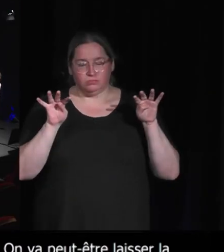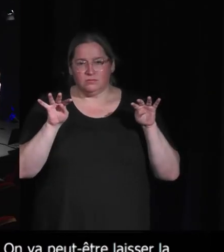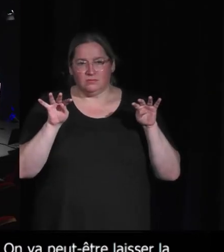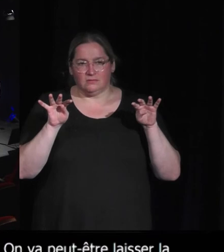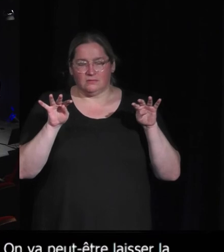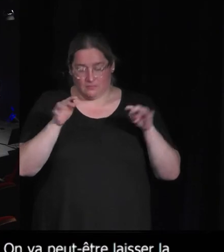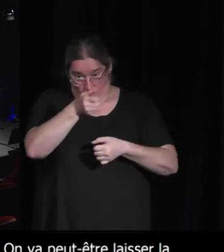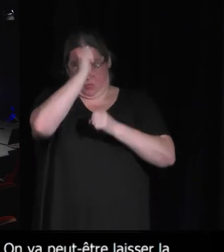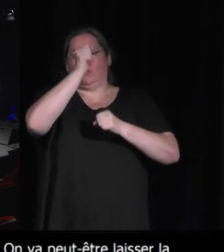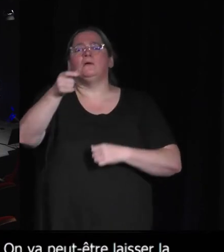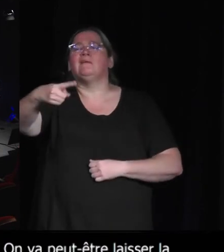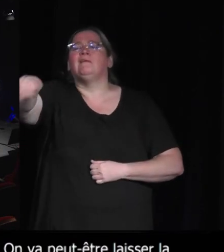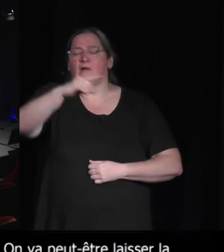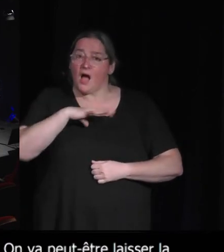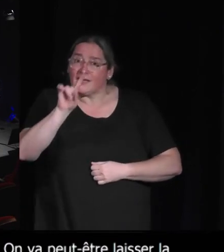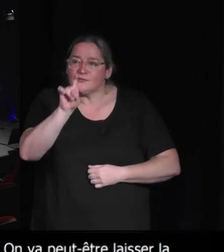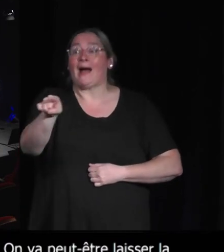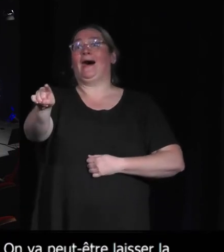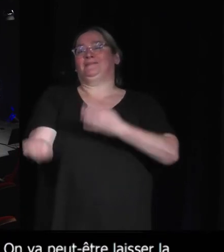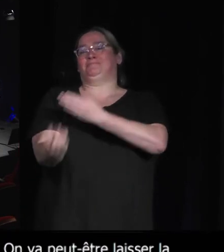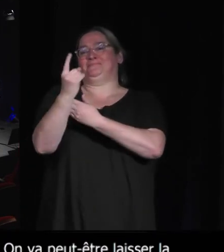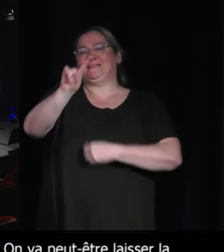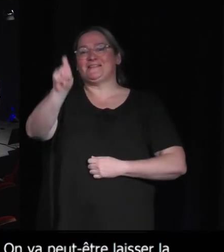format-là, à poser des questions. Si vous avez des questions,'est surtout... Voilà, on a une question.